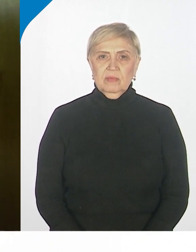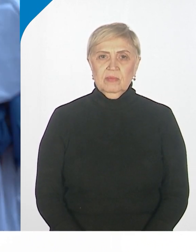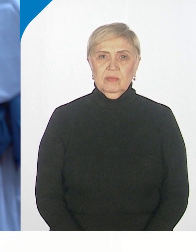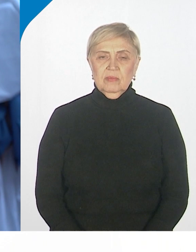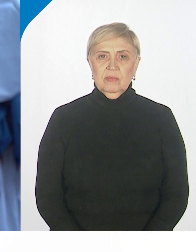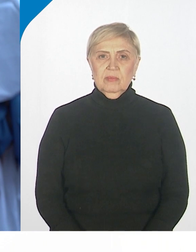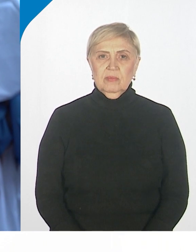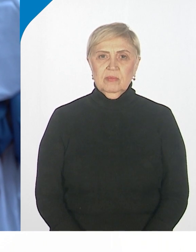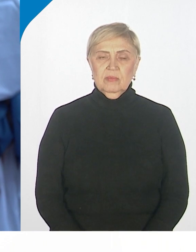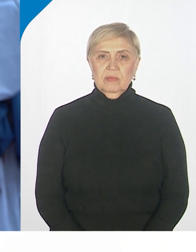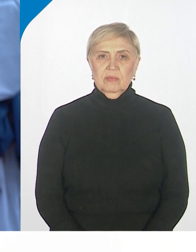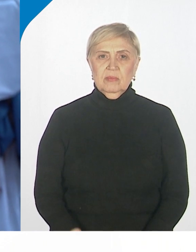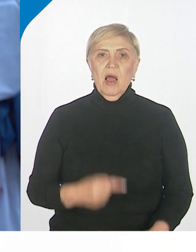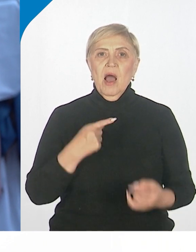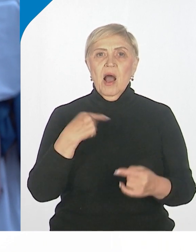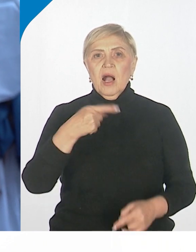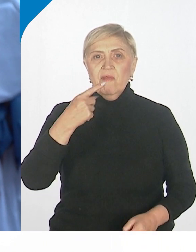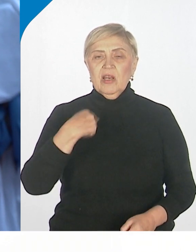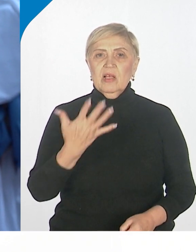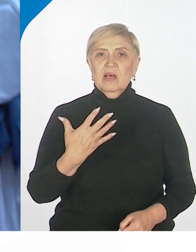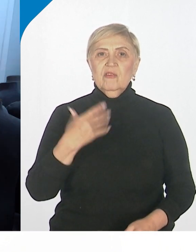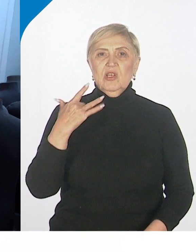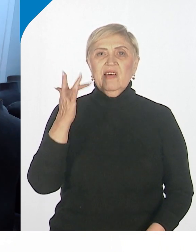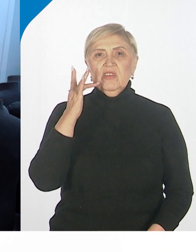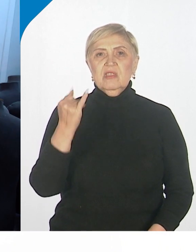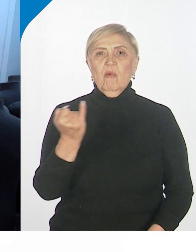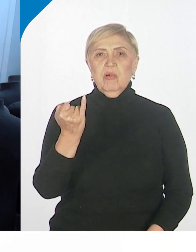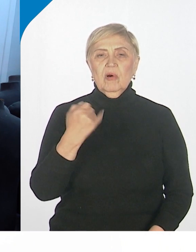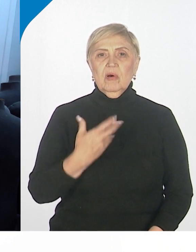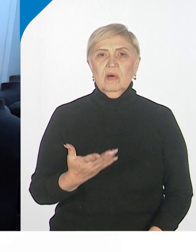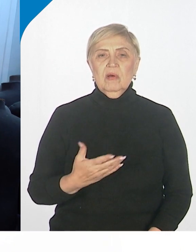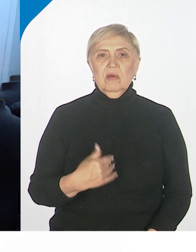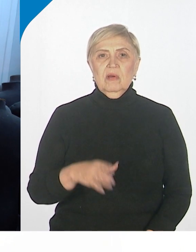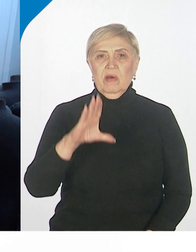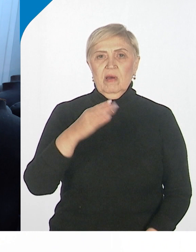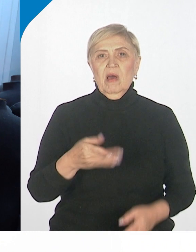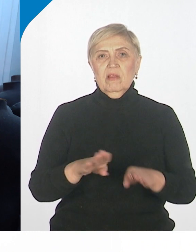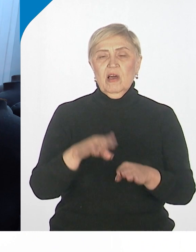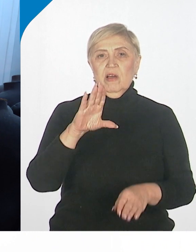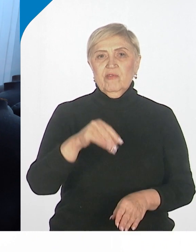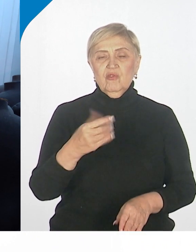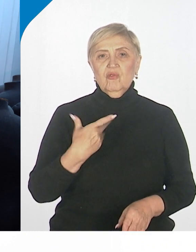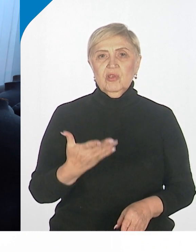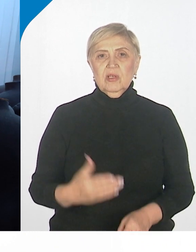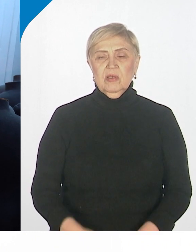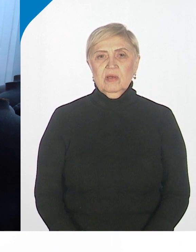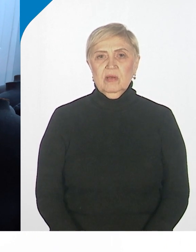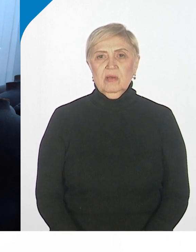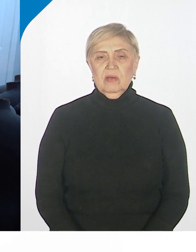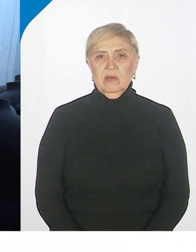Говорил я всегда, как говорится, с погрешностью. Ну, как это всегда у нас и происходит, в мире, грубо говоря, что,